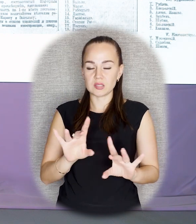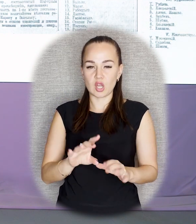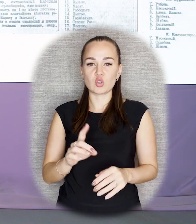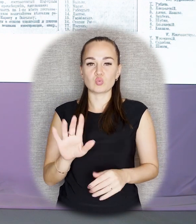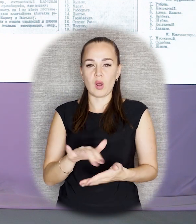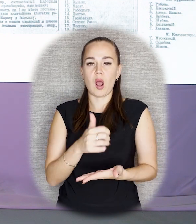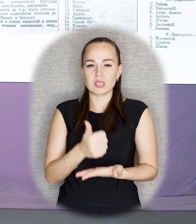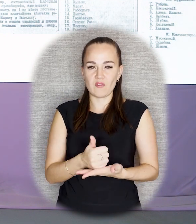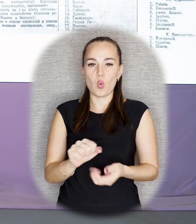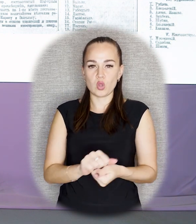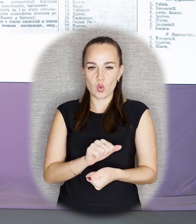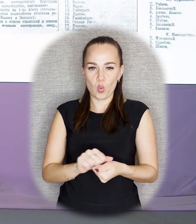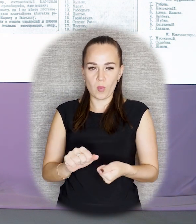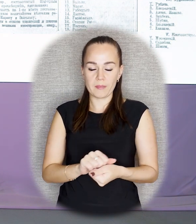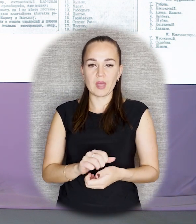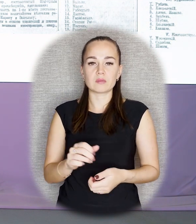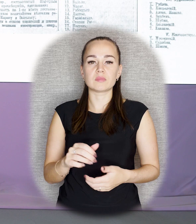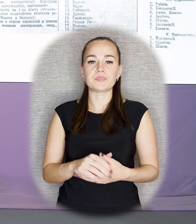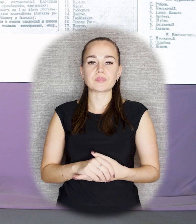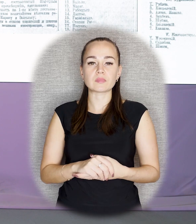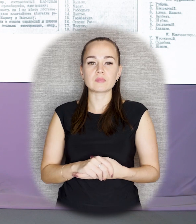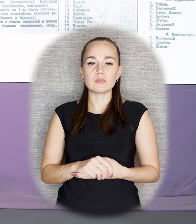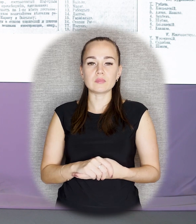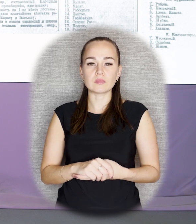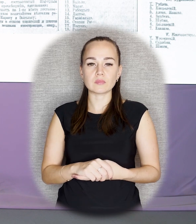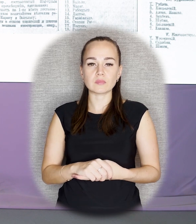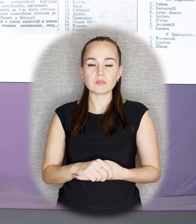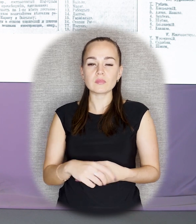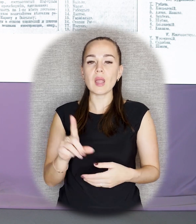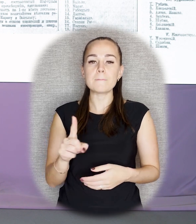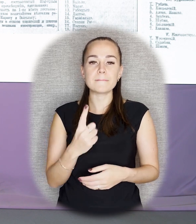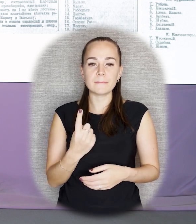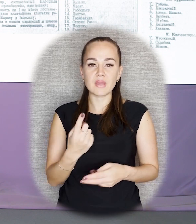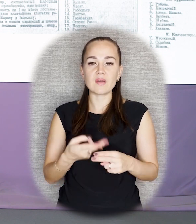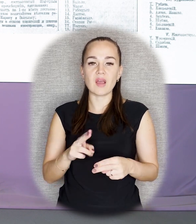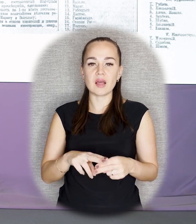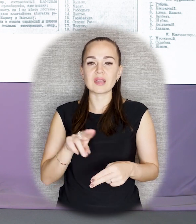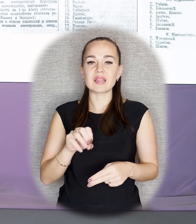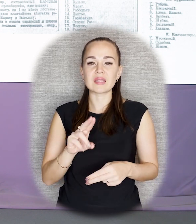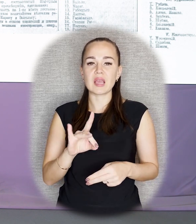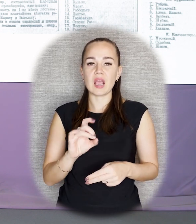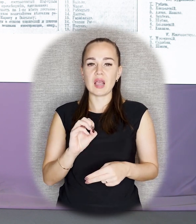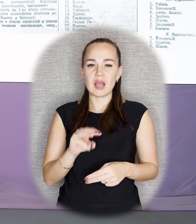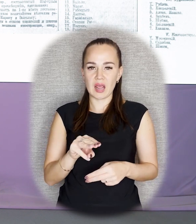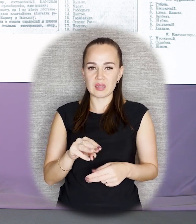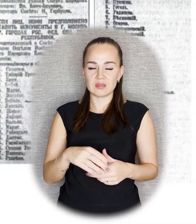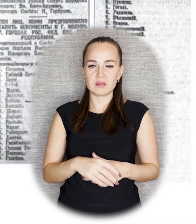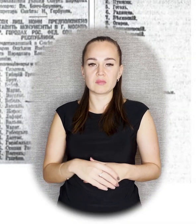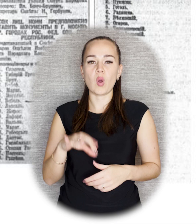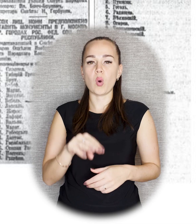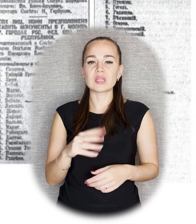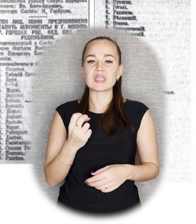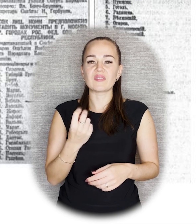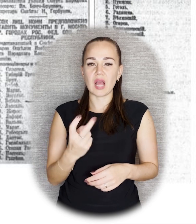документах для плана монументальной пропаганды. Первый — это декрет о памятниках республики от 12